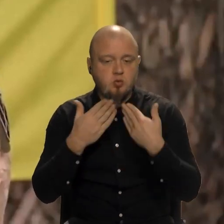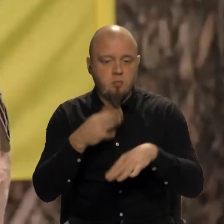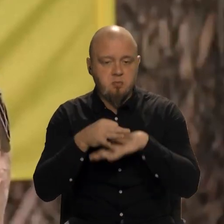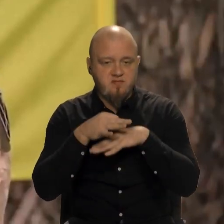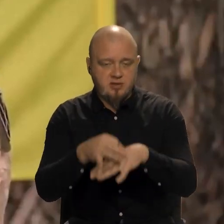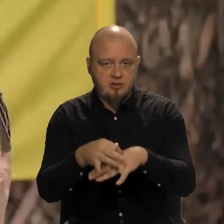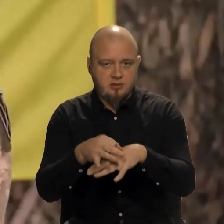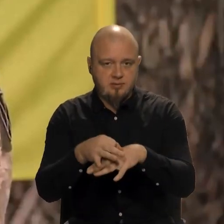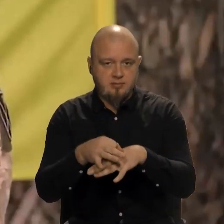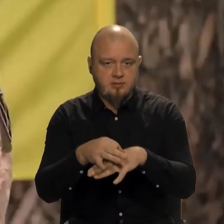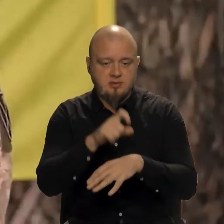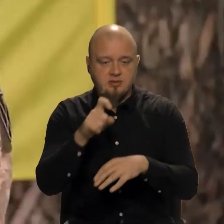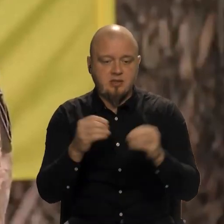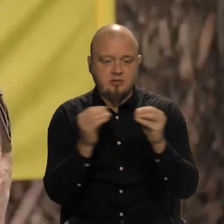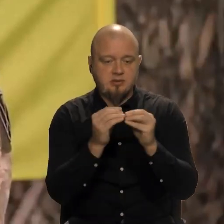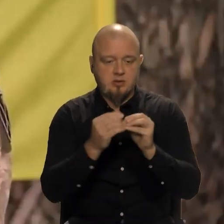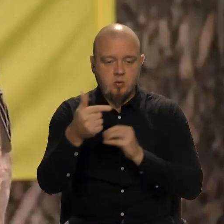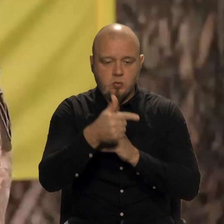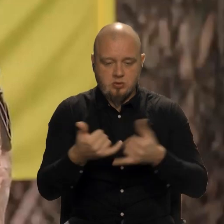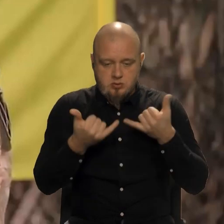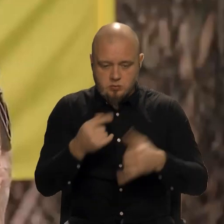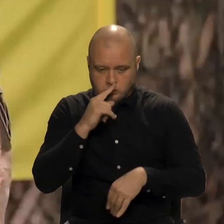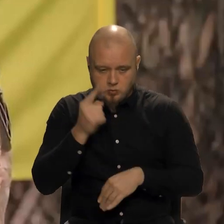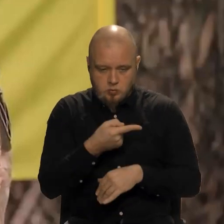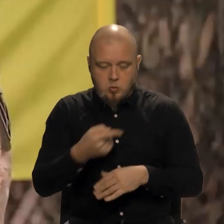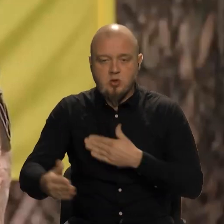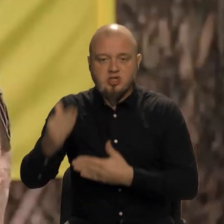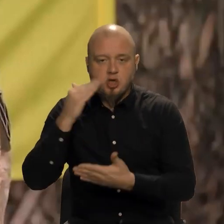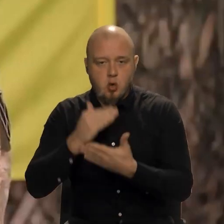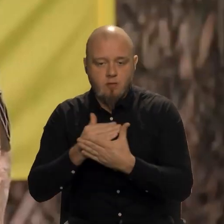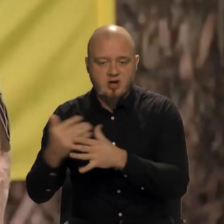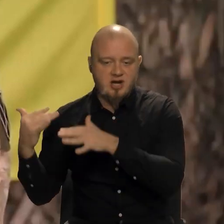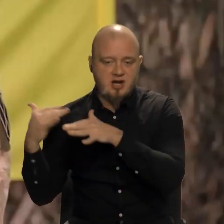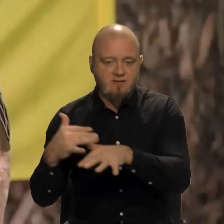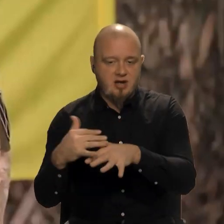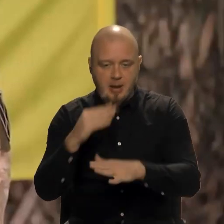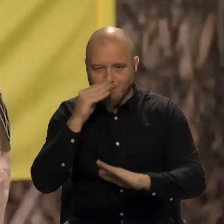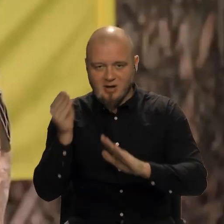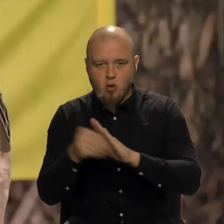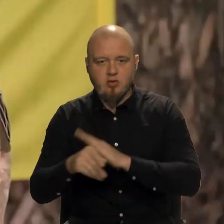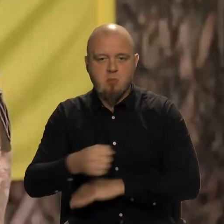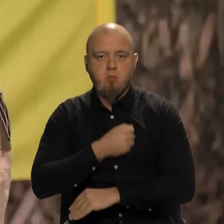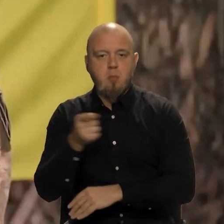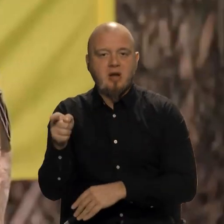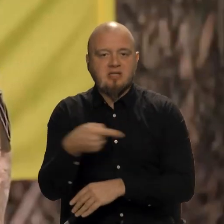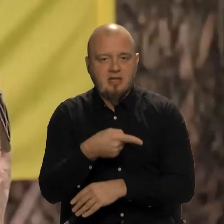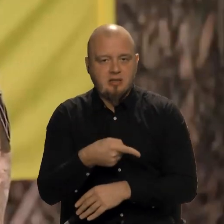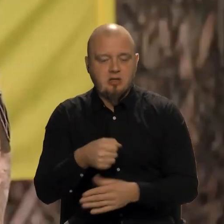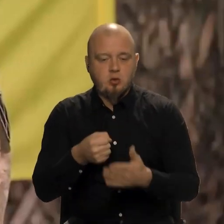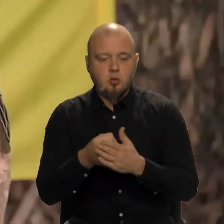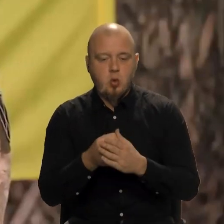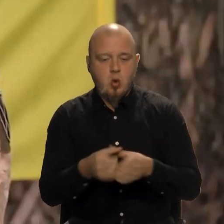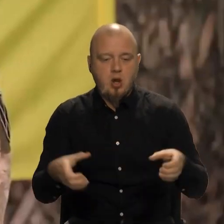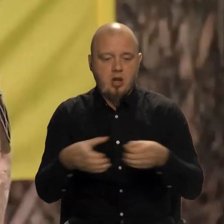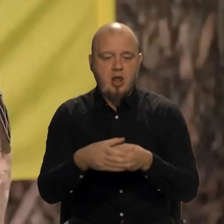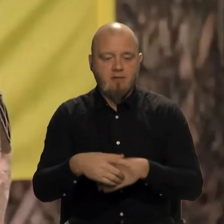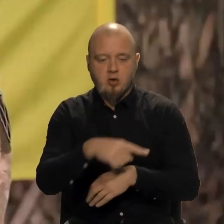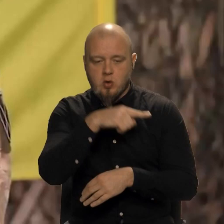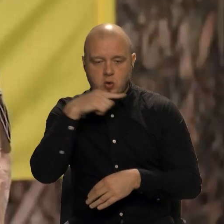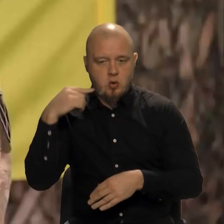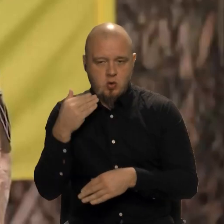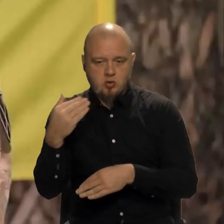проведення з 10 грудня поточного року чергової хвилі прихованої мобілізації до лав російських